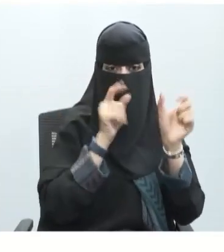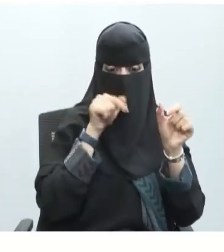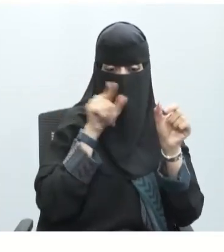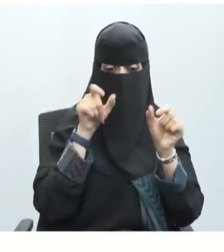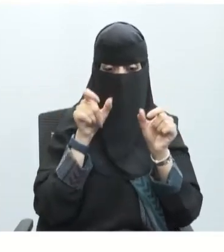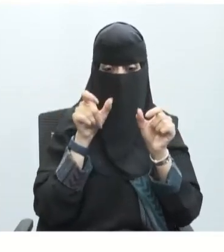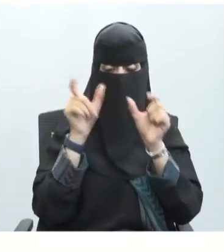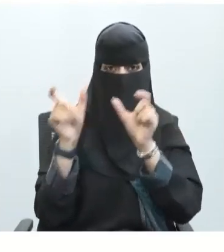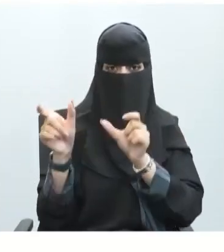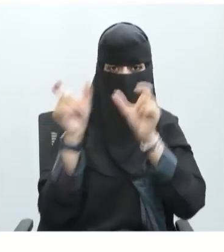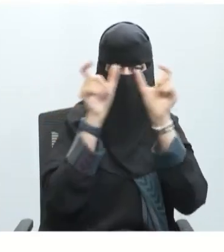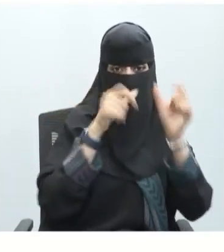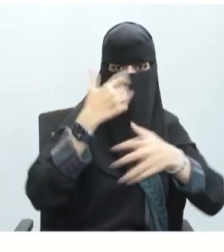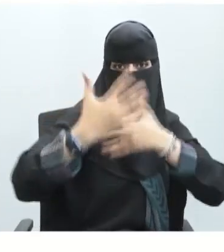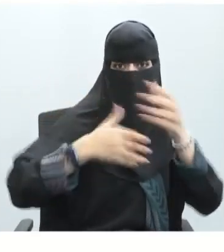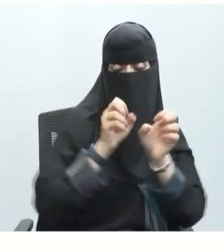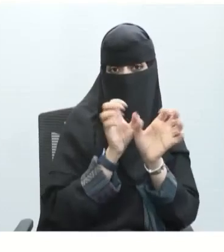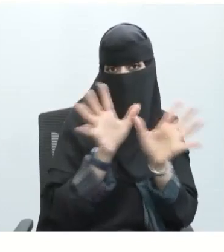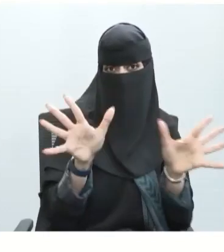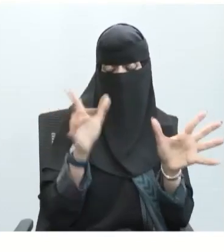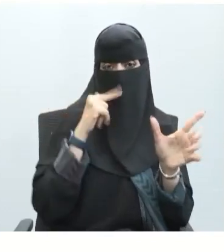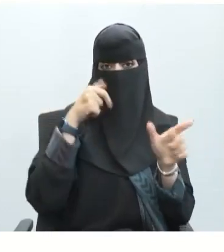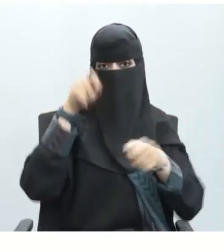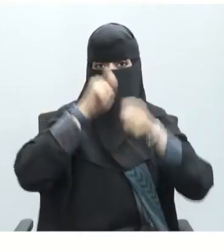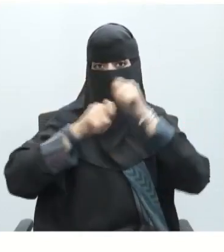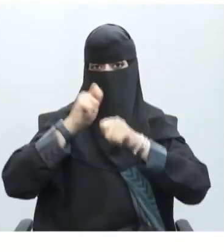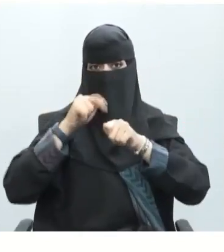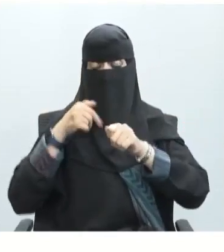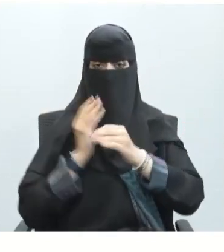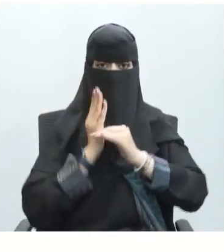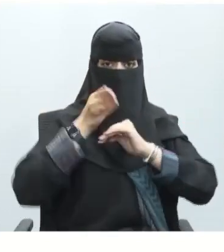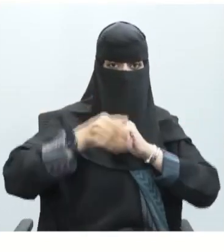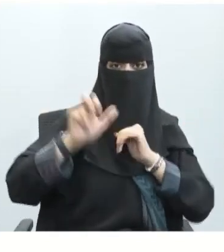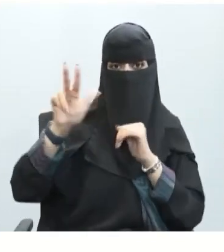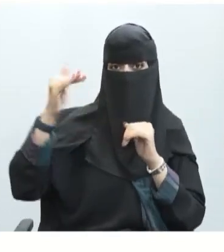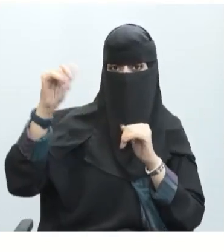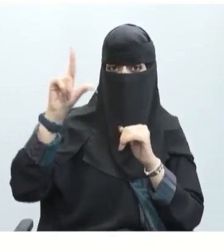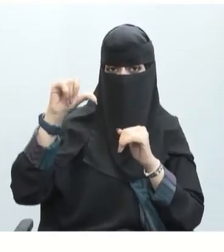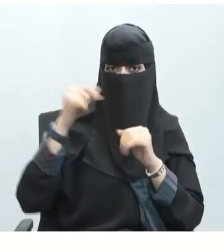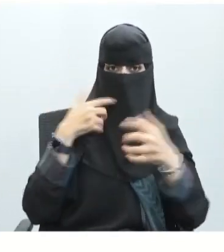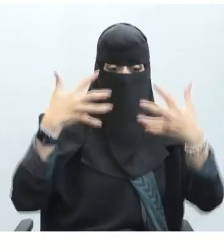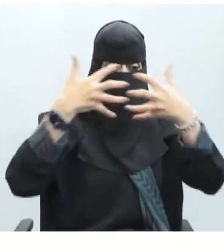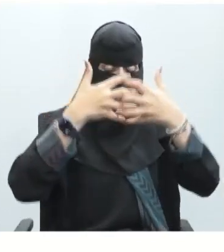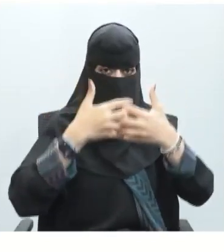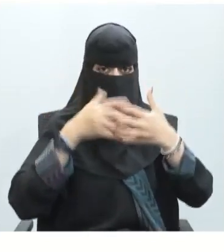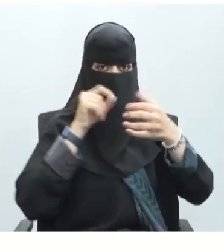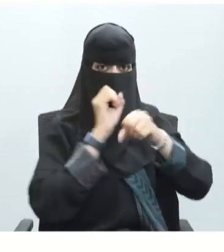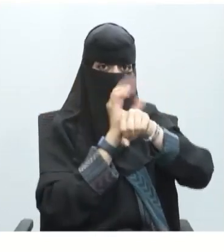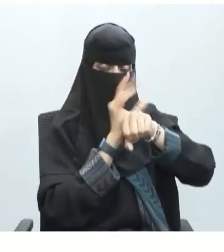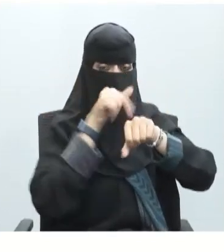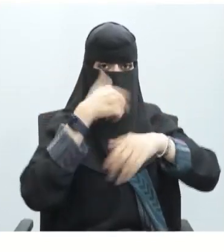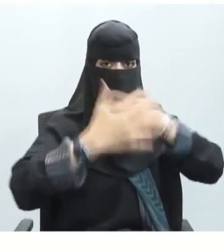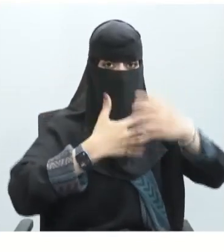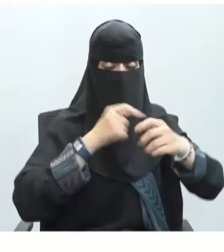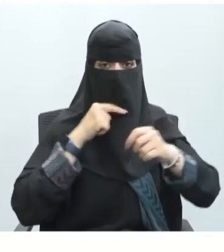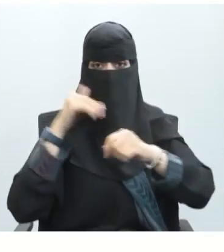النواكل تتحرر بعملية تسمى الإخراج الخلوي وعندما تتشابك خلية عصبية حركية